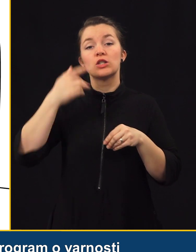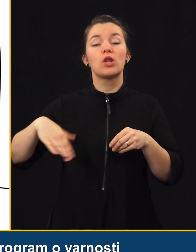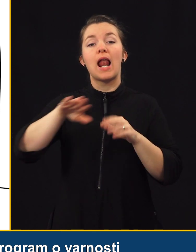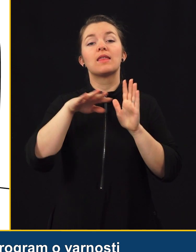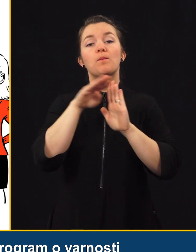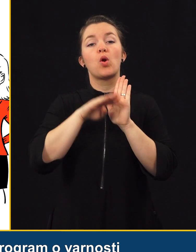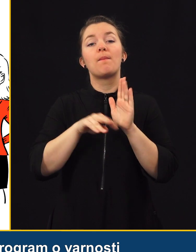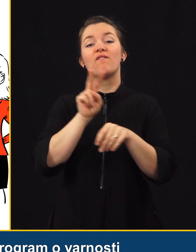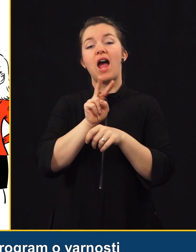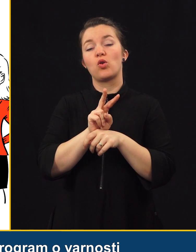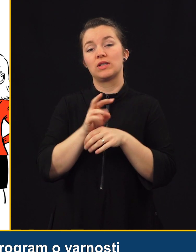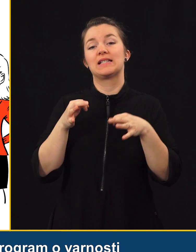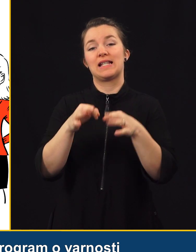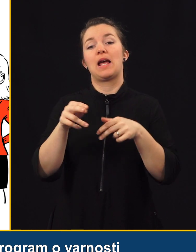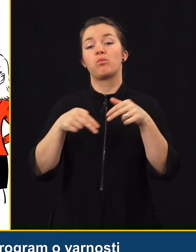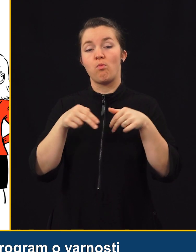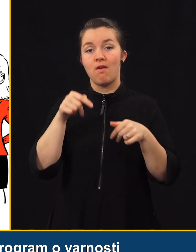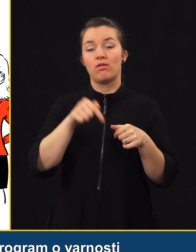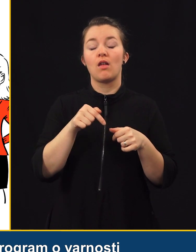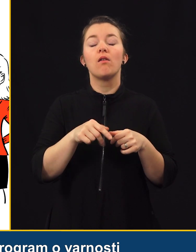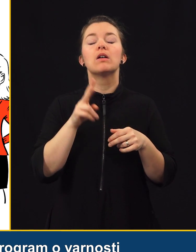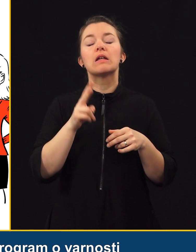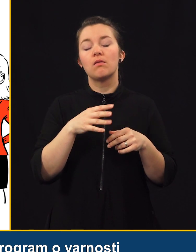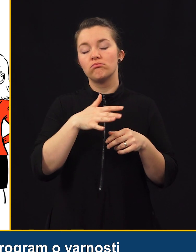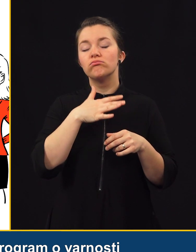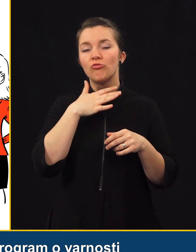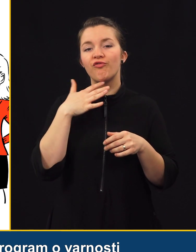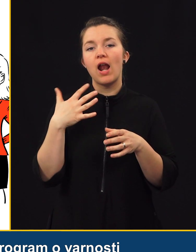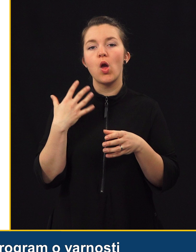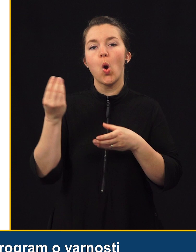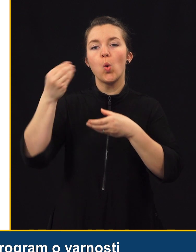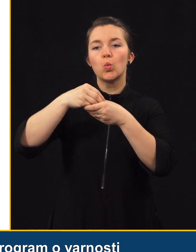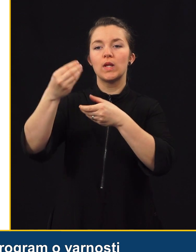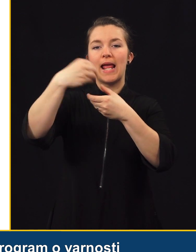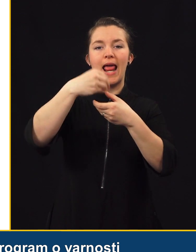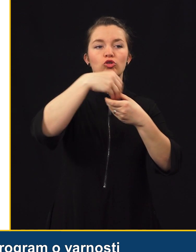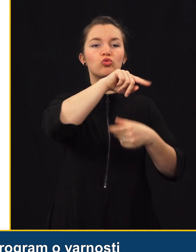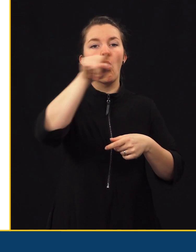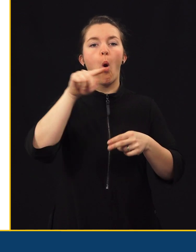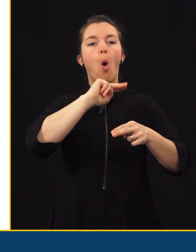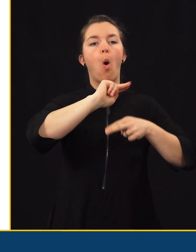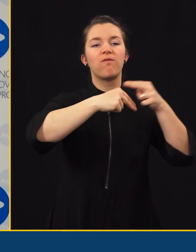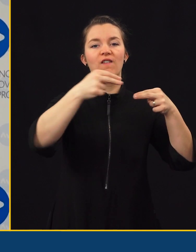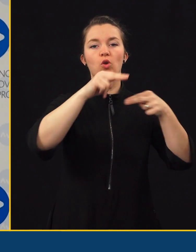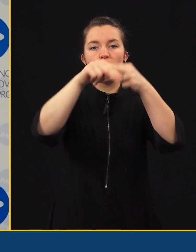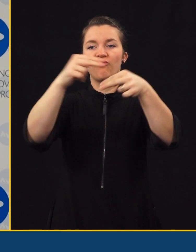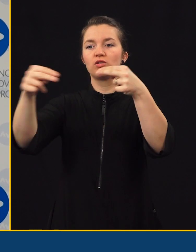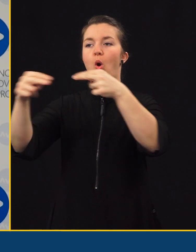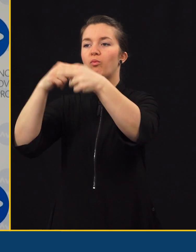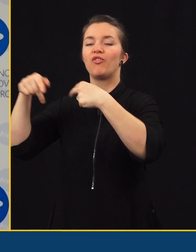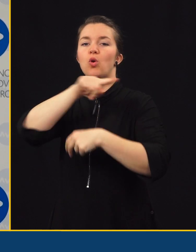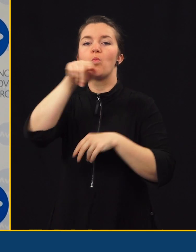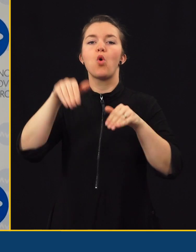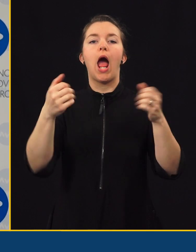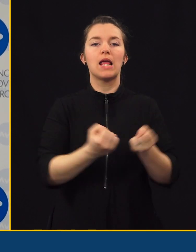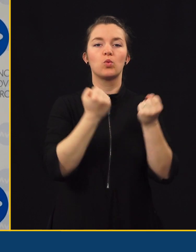nacionalni program varnosti cestnega prometa, ki seveda mnogo deležnikov zavizuje, da izvajajo